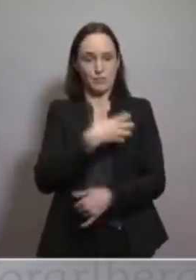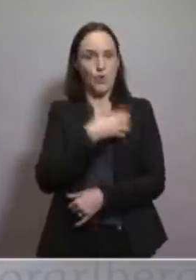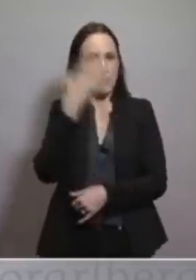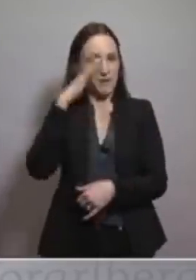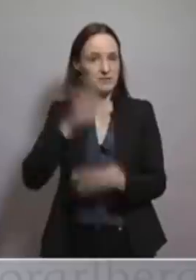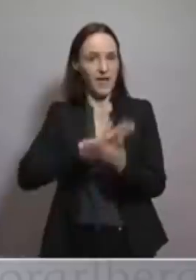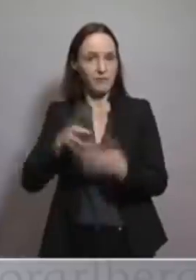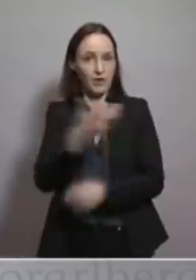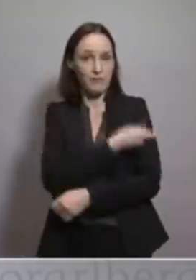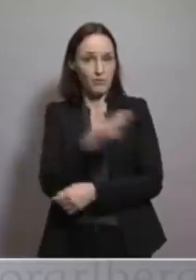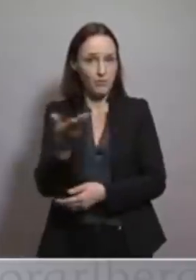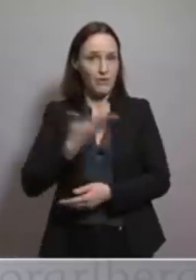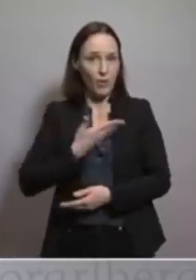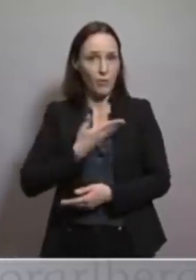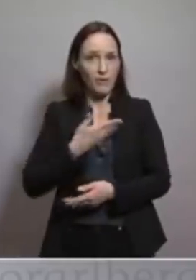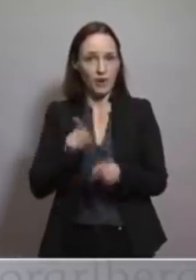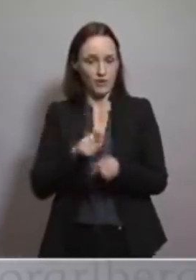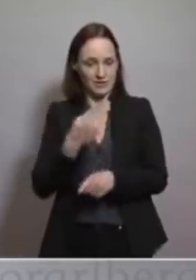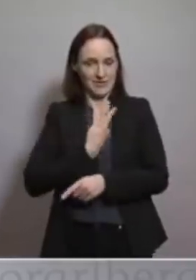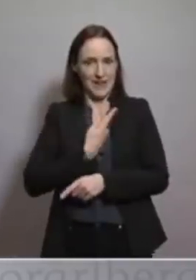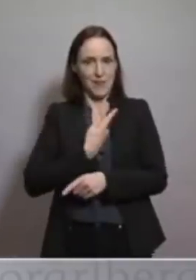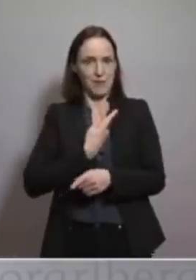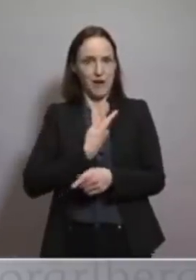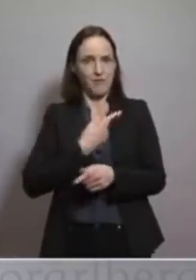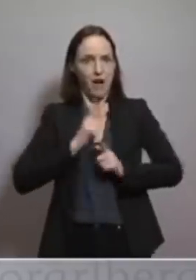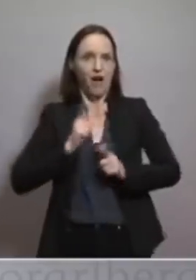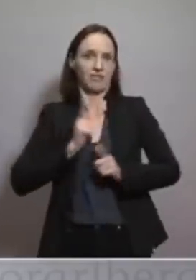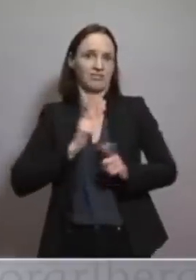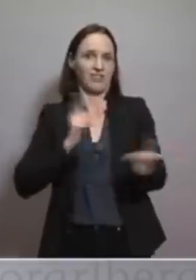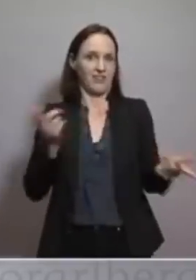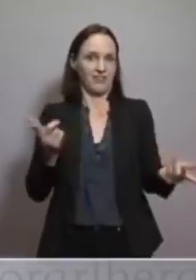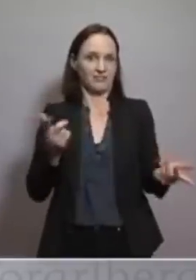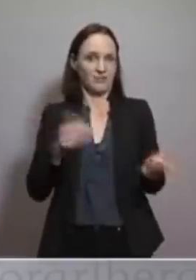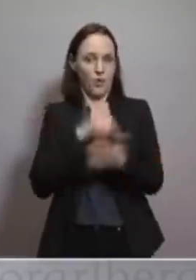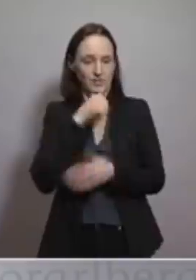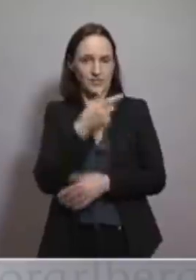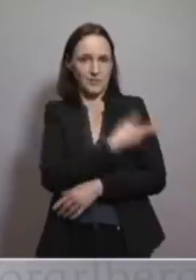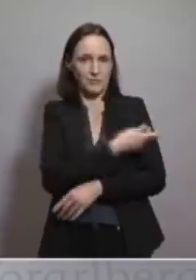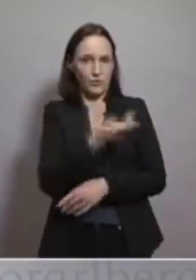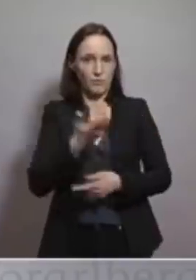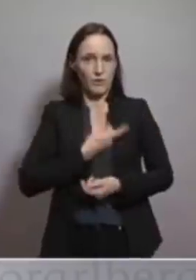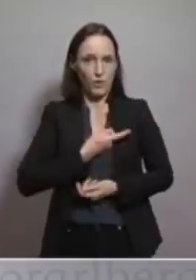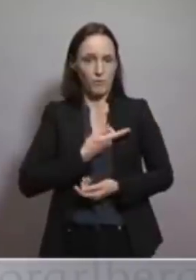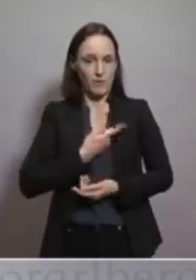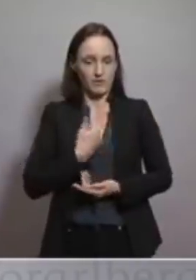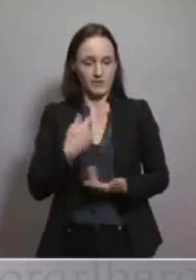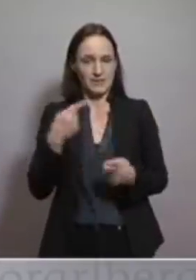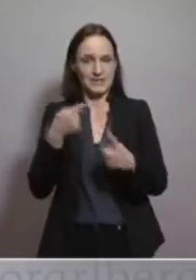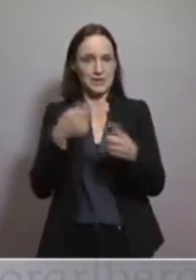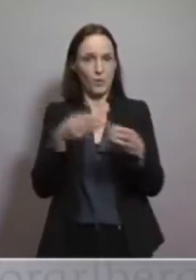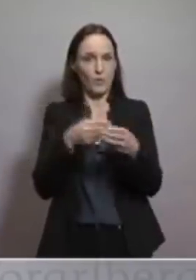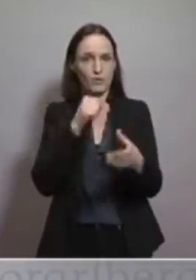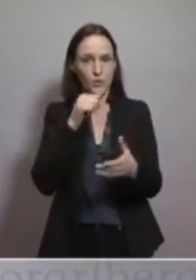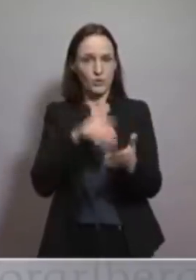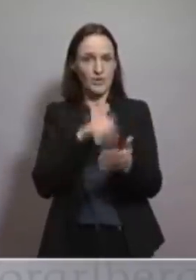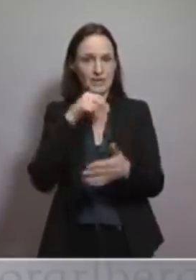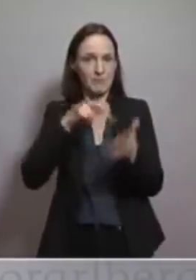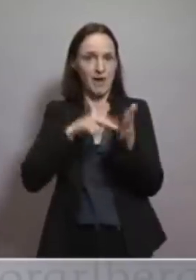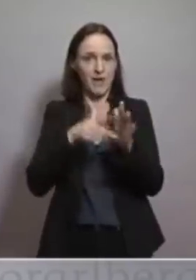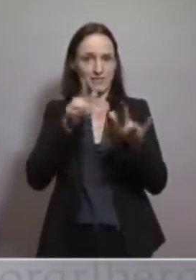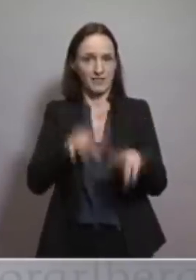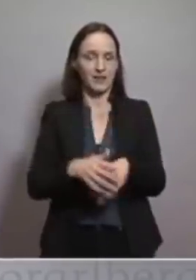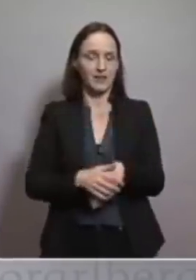können. Auch ich selbst warte ja bis es halt eben geht und bis es für unsere Zielgruppe vorgesehen ist. Es wird sich jetzt wohl alles daran